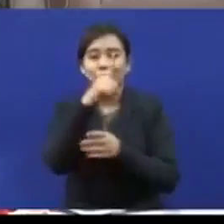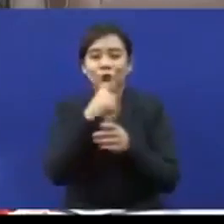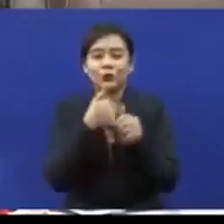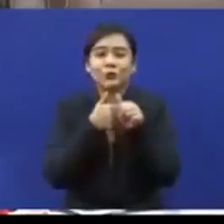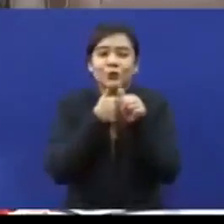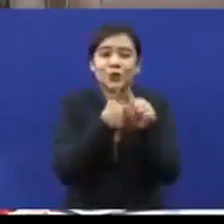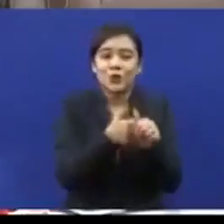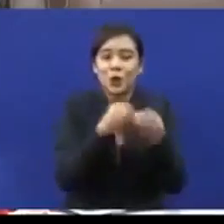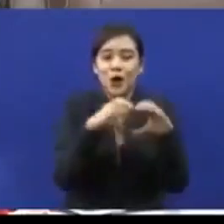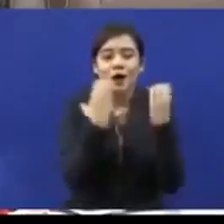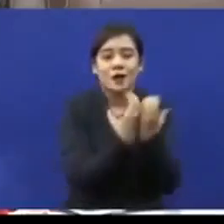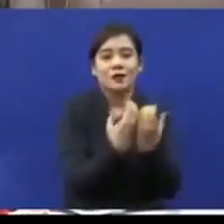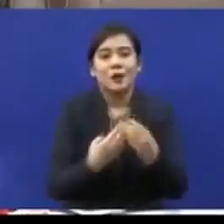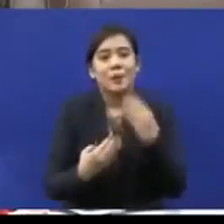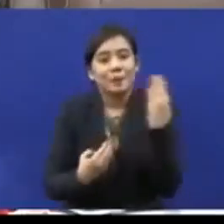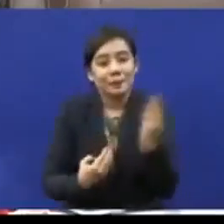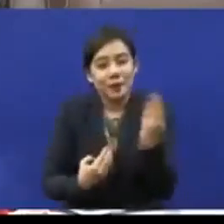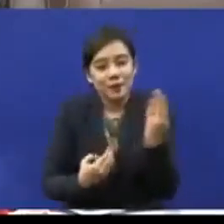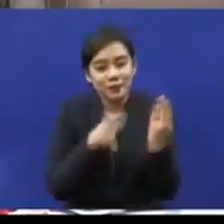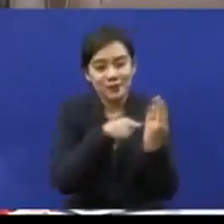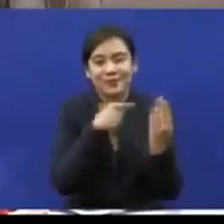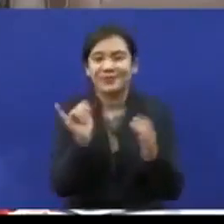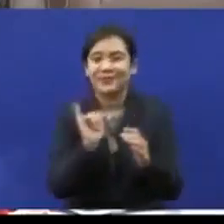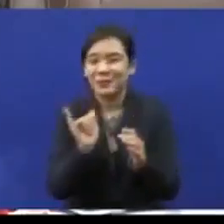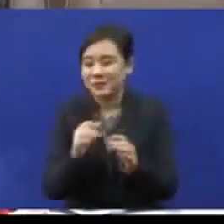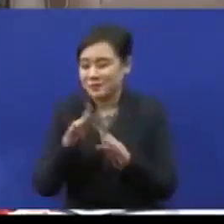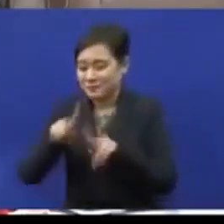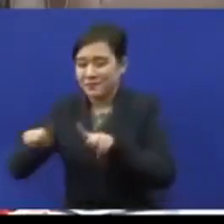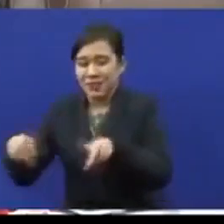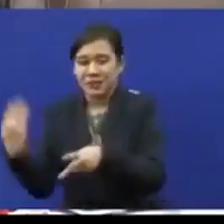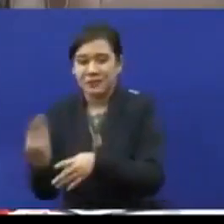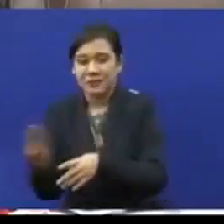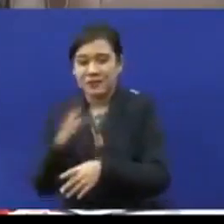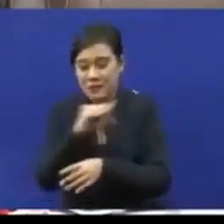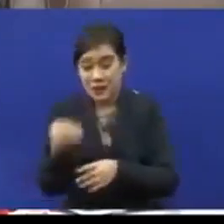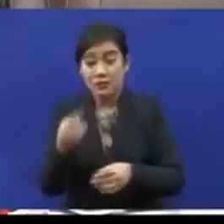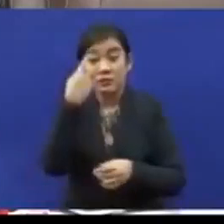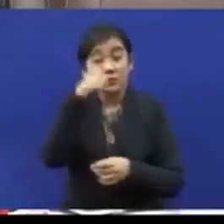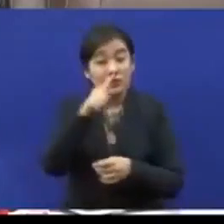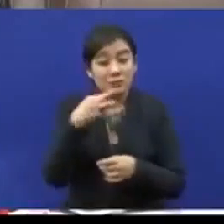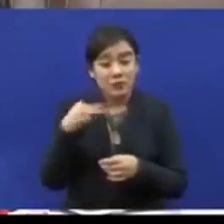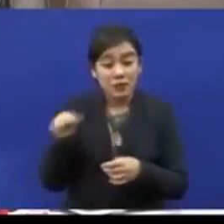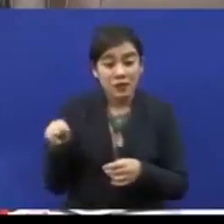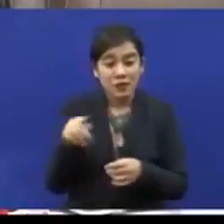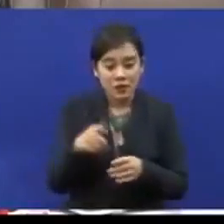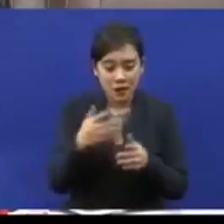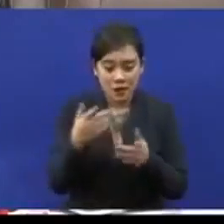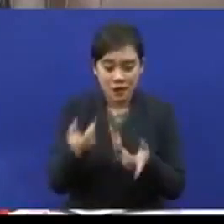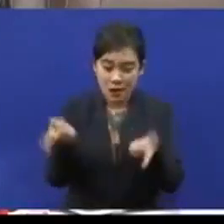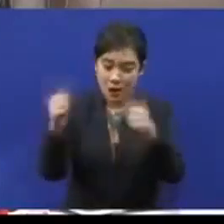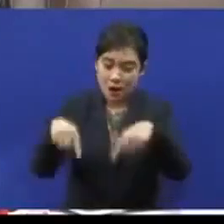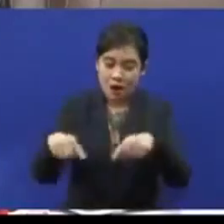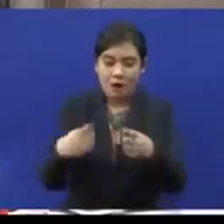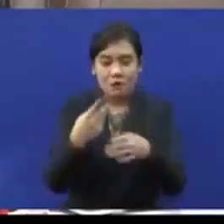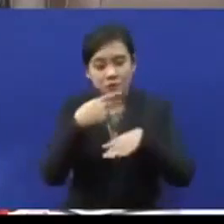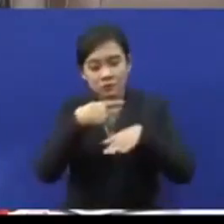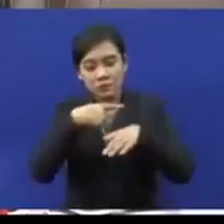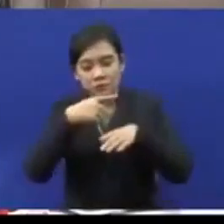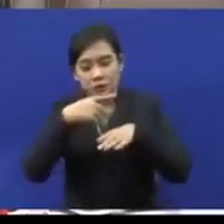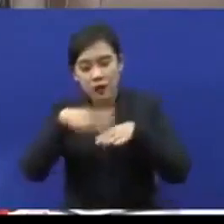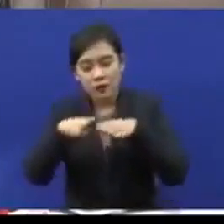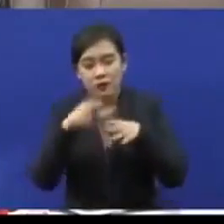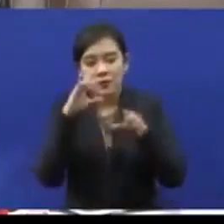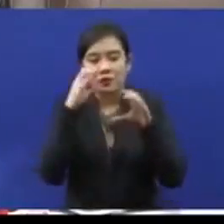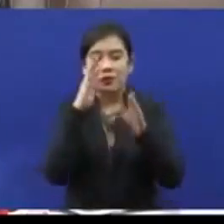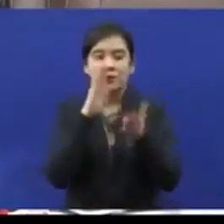kelas biasa seperti kanak-kanak biasa. Walaubagaimanapun, bagi mereka yang menghadiri kelas biasa, bantuan khas